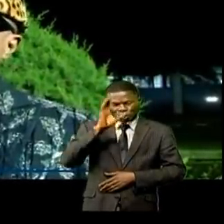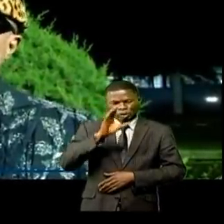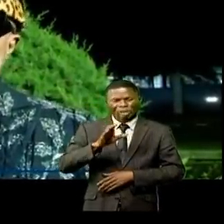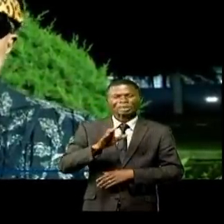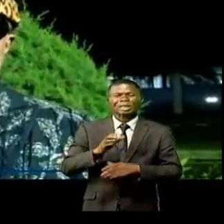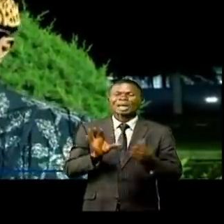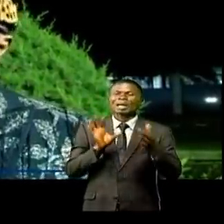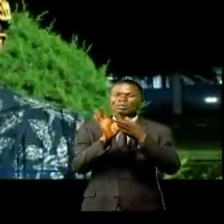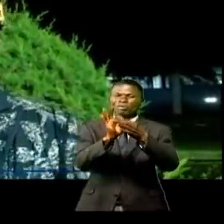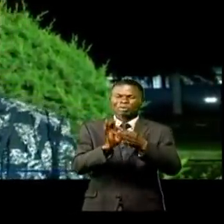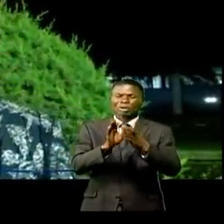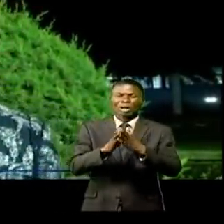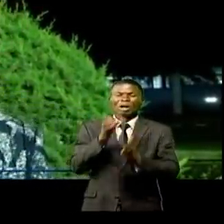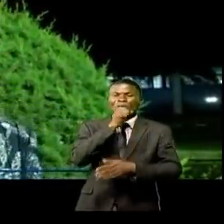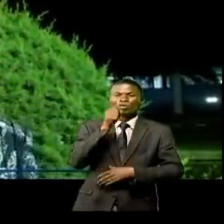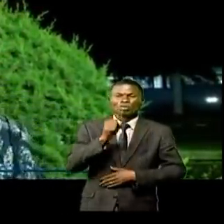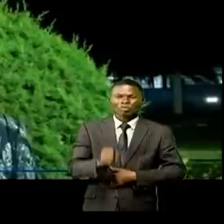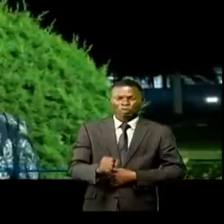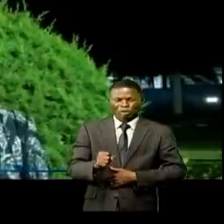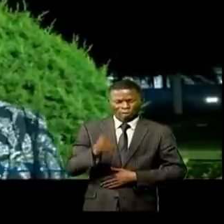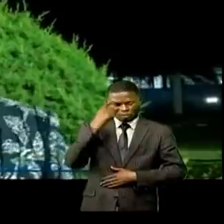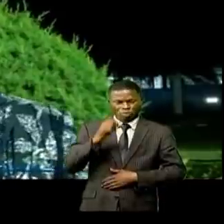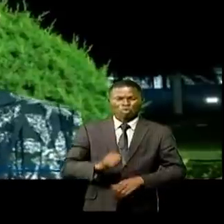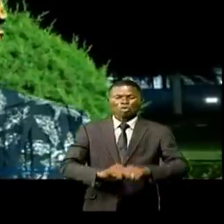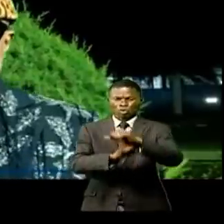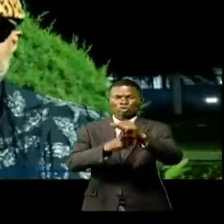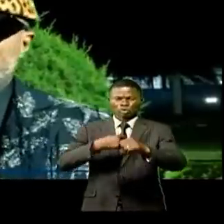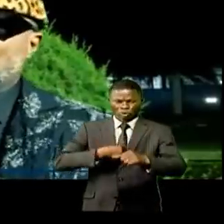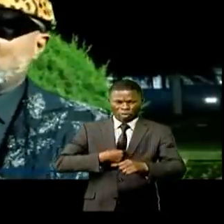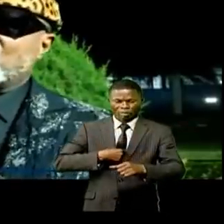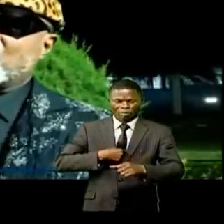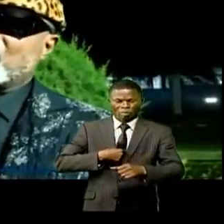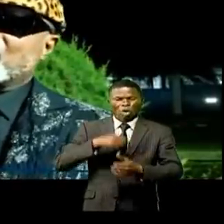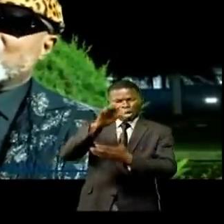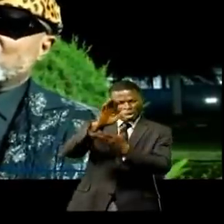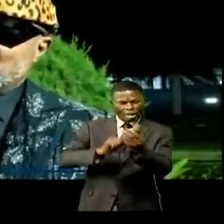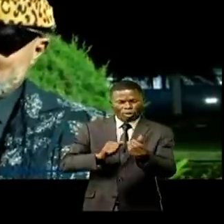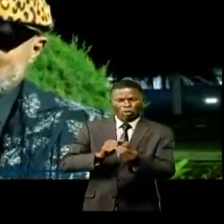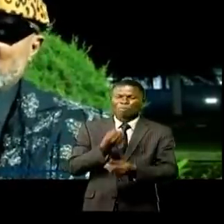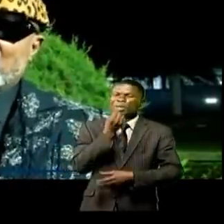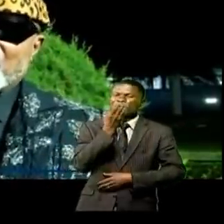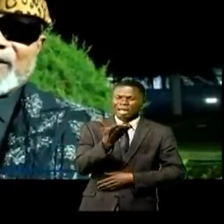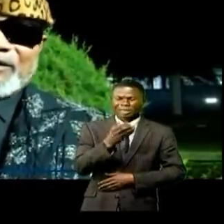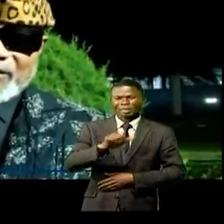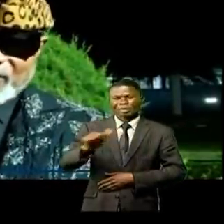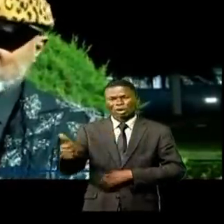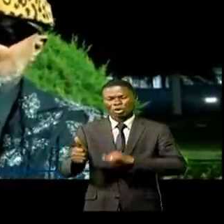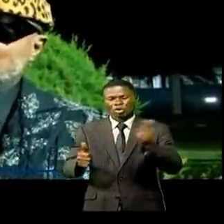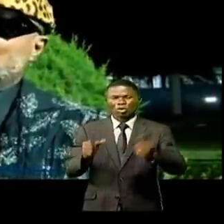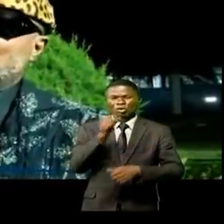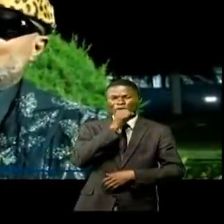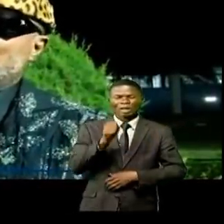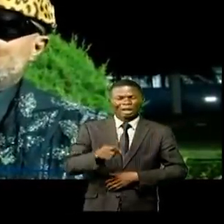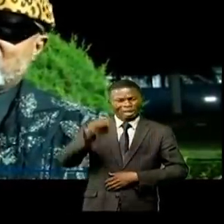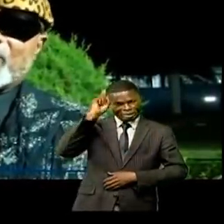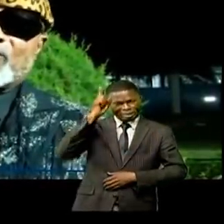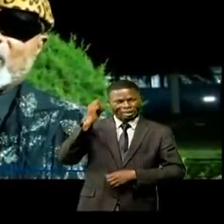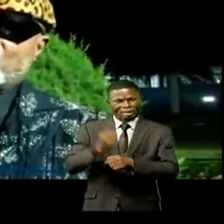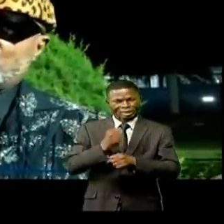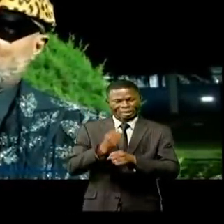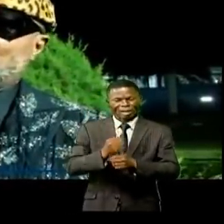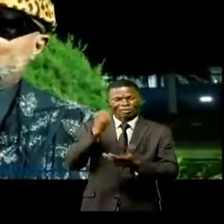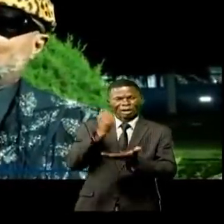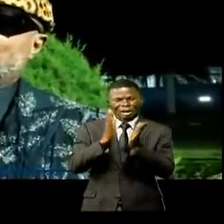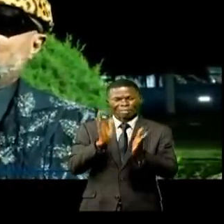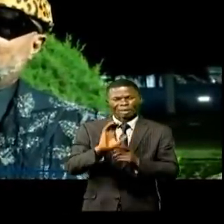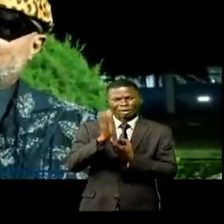violence pour rencontrer les experts et pouvoir bien exercer ce rôle d'ambassadeur de la